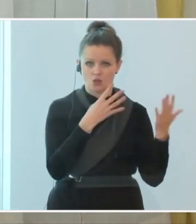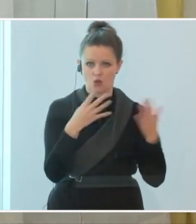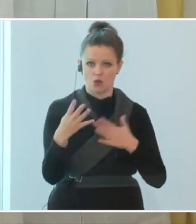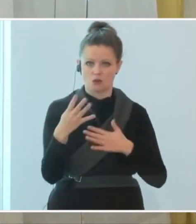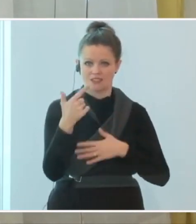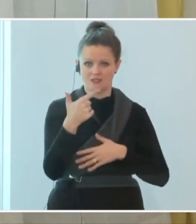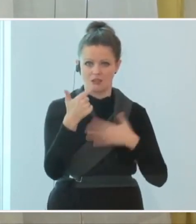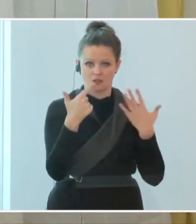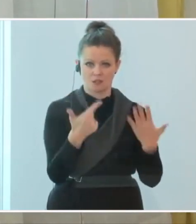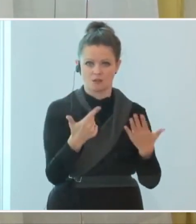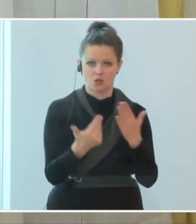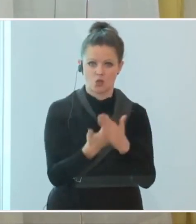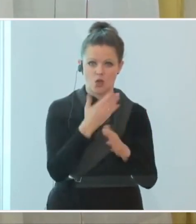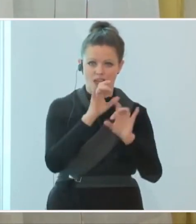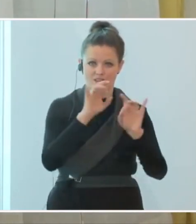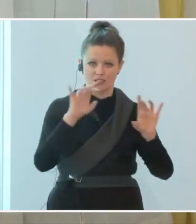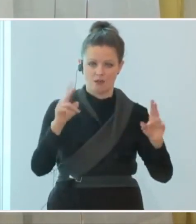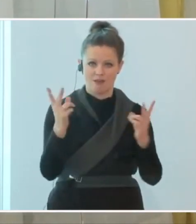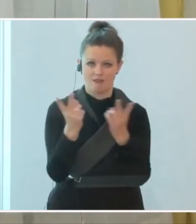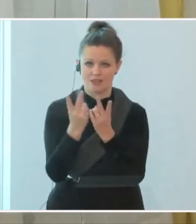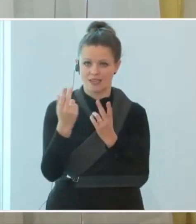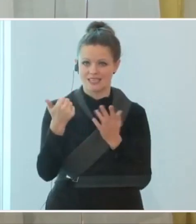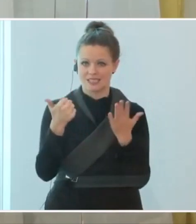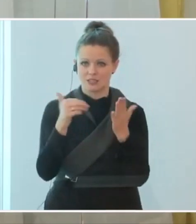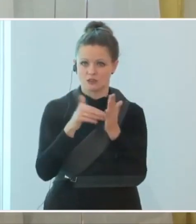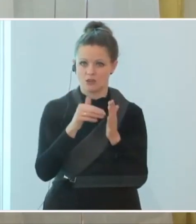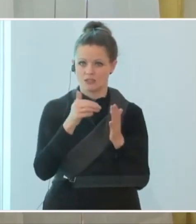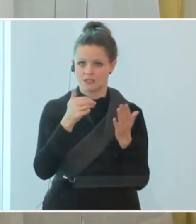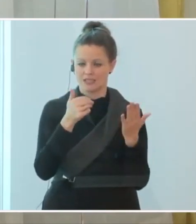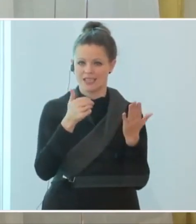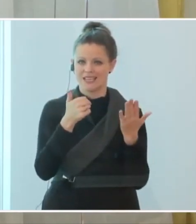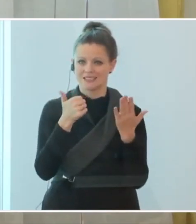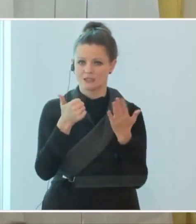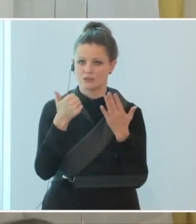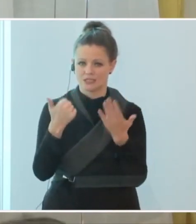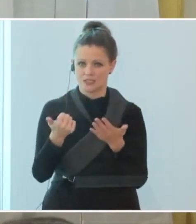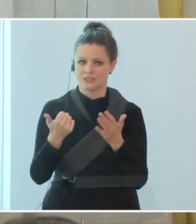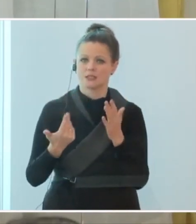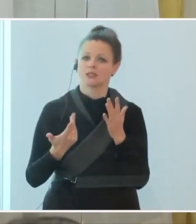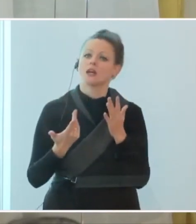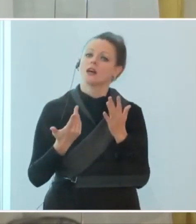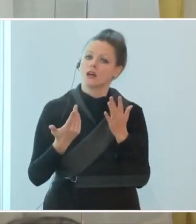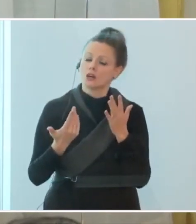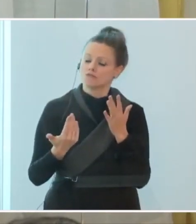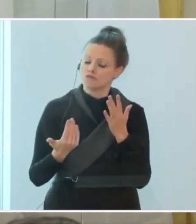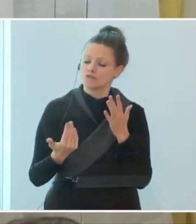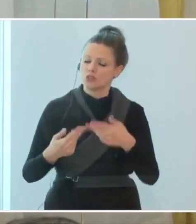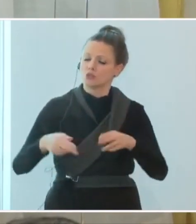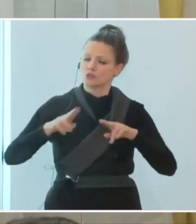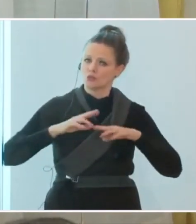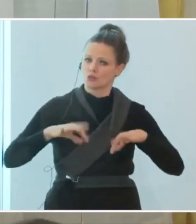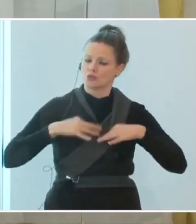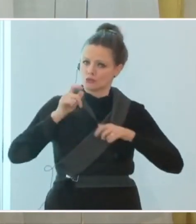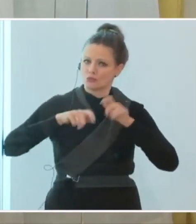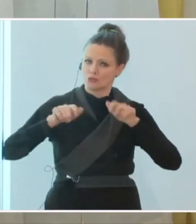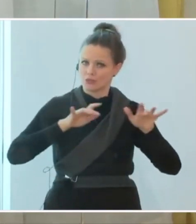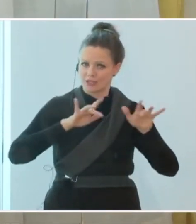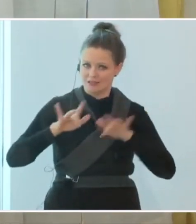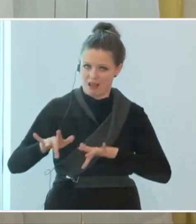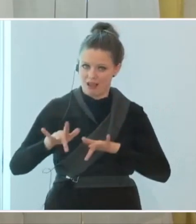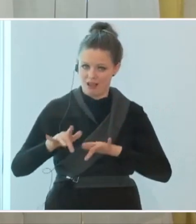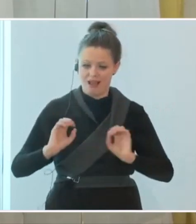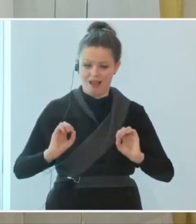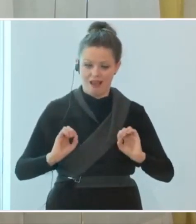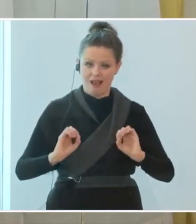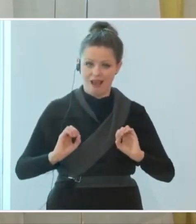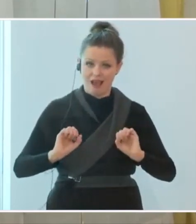Neuinfektionen stehen 6.160 Neugenesene gegenüber. Das heißt, die Gesamtzahl der aktiven